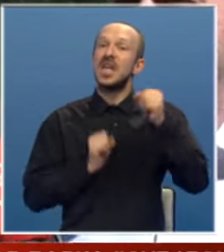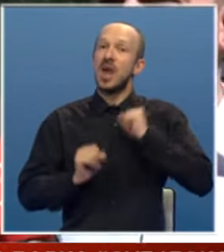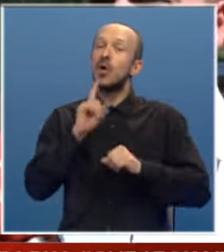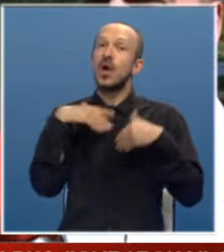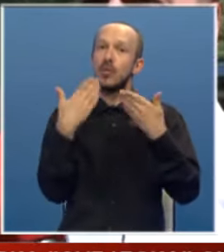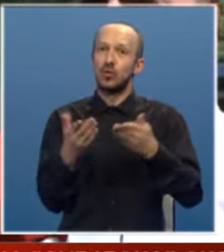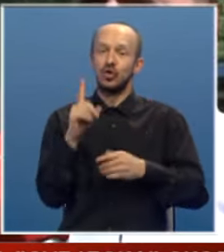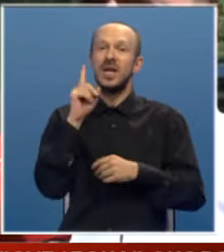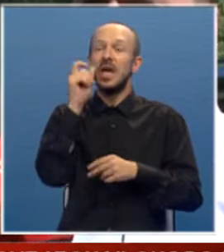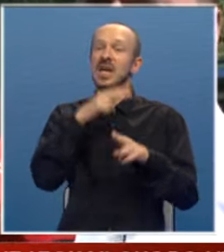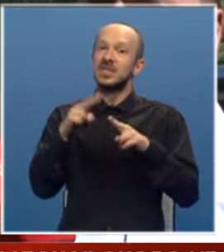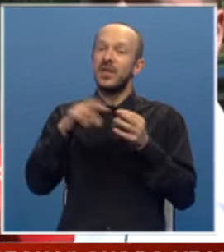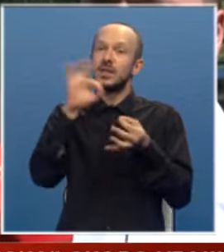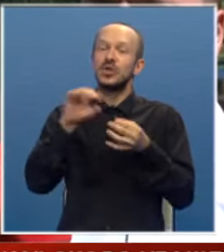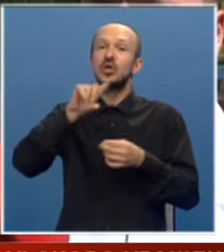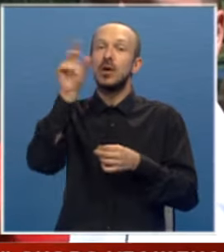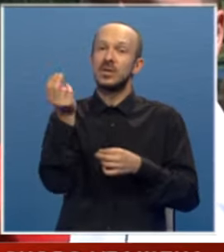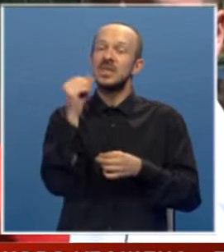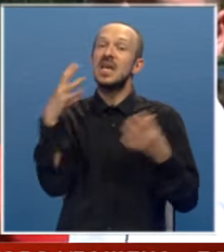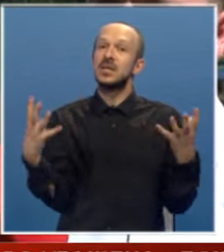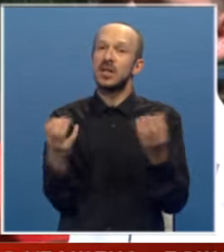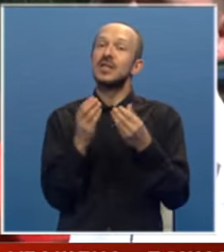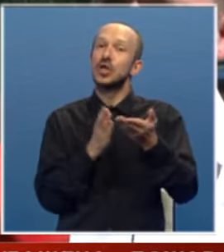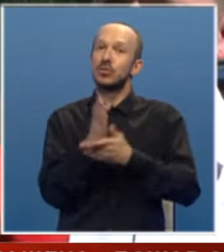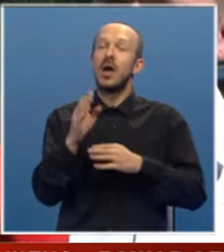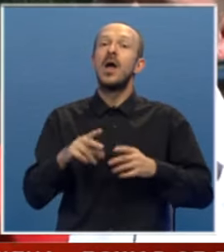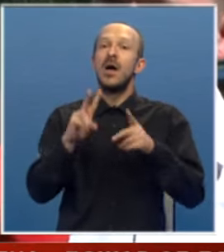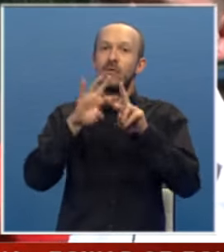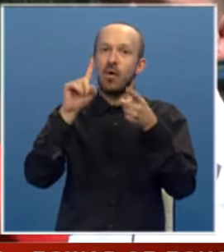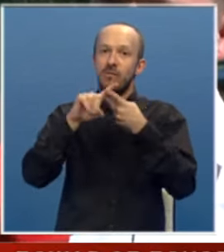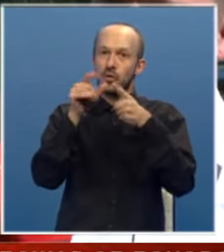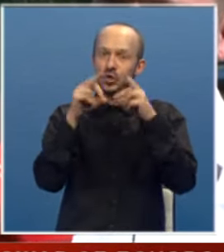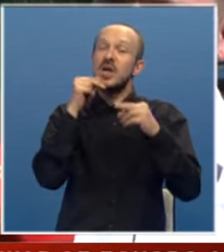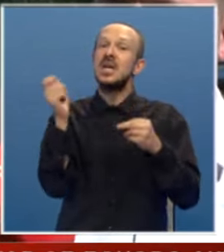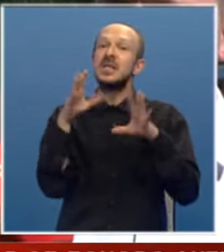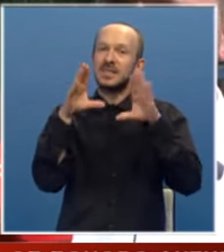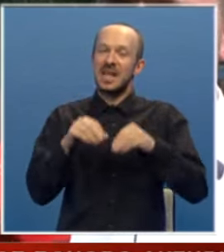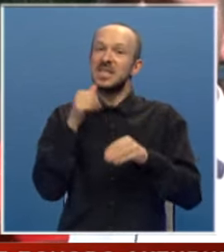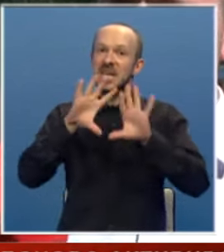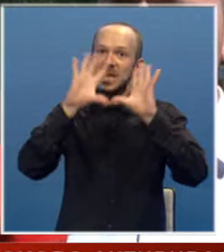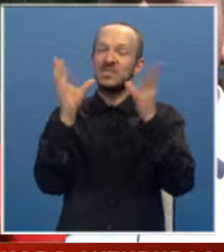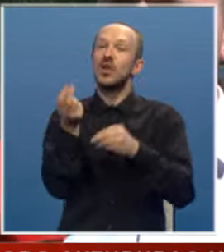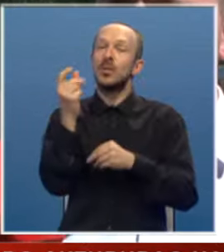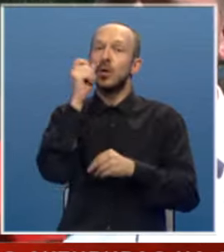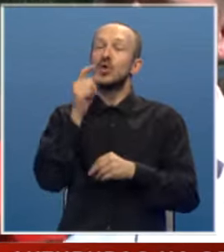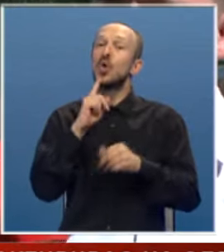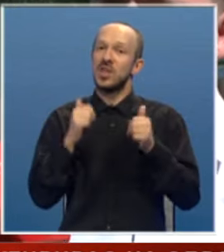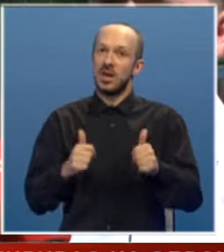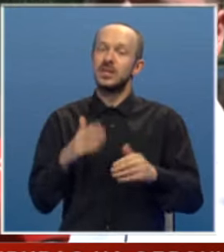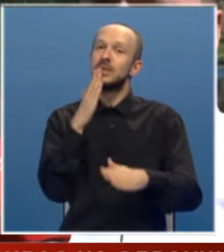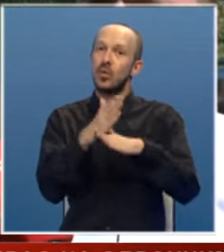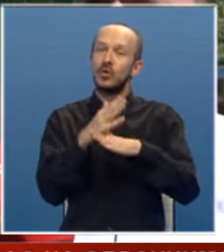koje pruža i civilna zašta Republike Srpske i spasilačka služba Wolf Foča i Vatrogacijs Foče i svi dobri ljudi koji danas